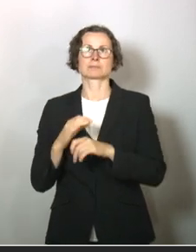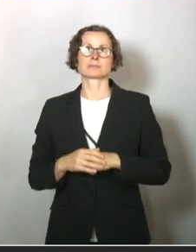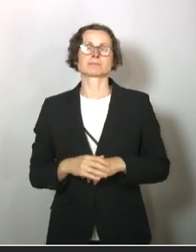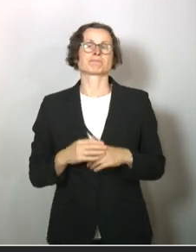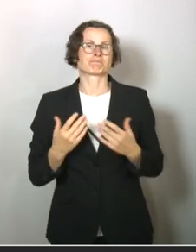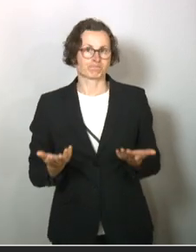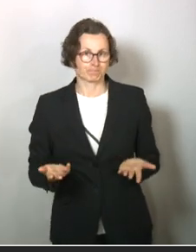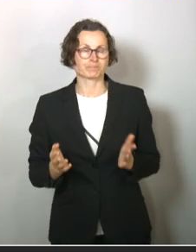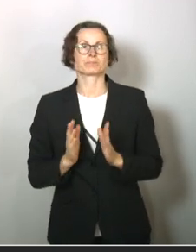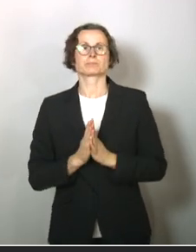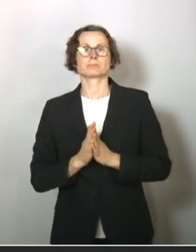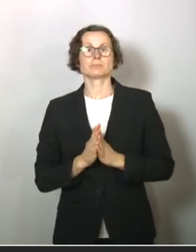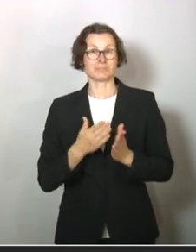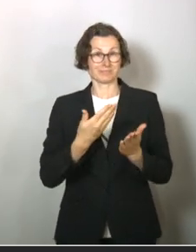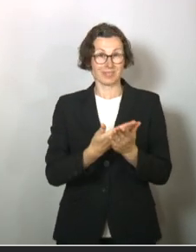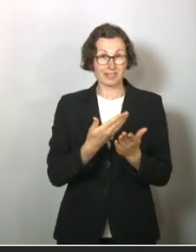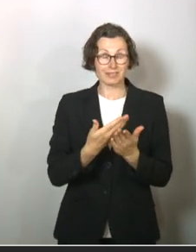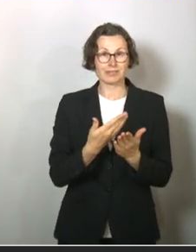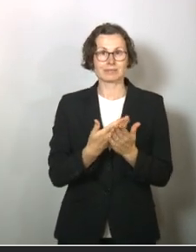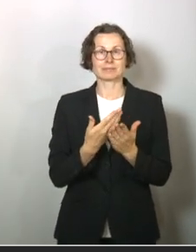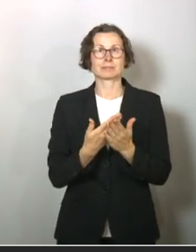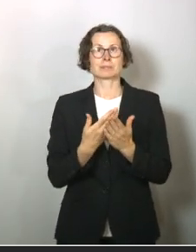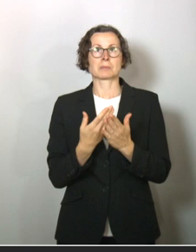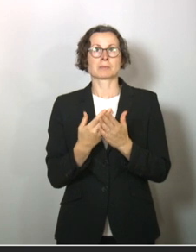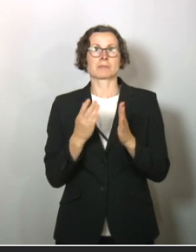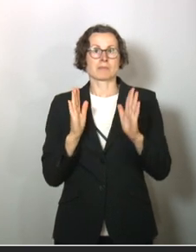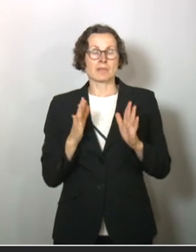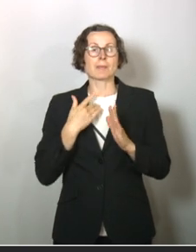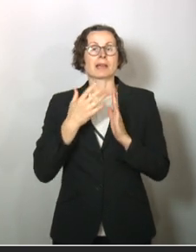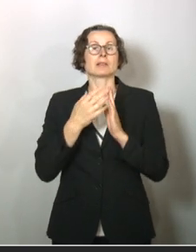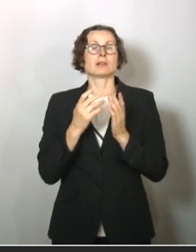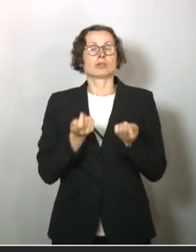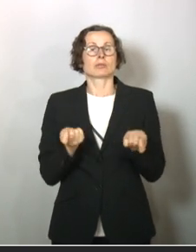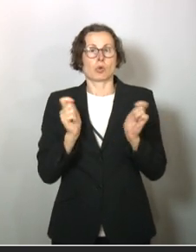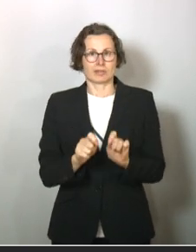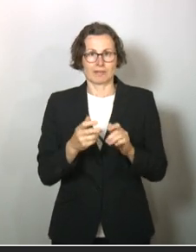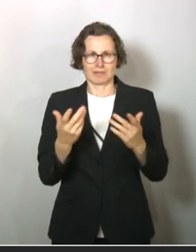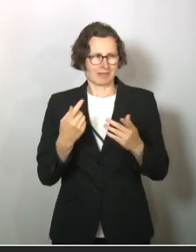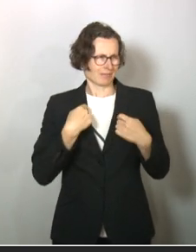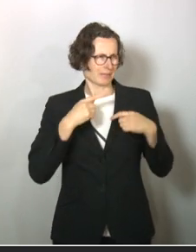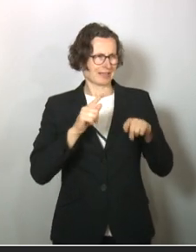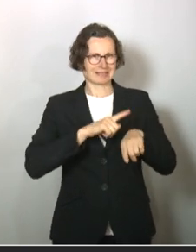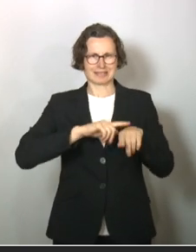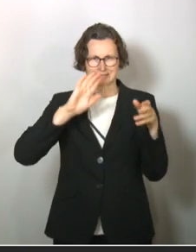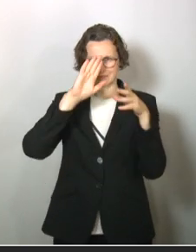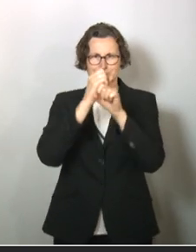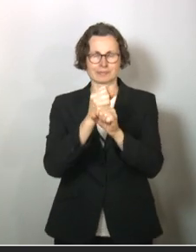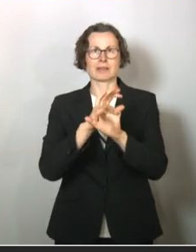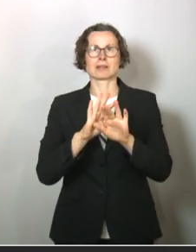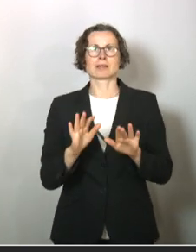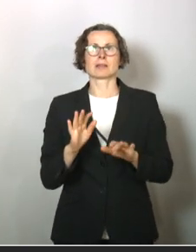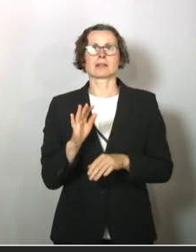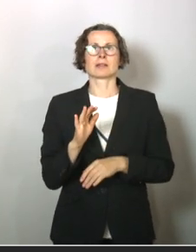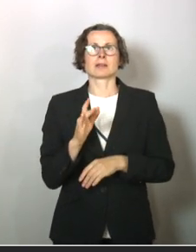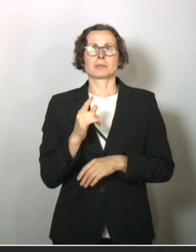So, jetzt daraus ist meines Erachtens folgender Schluss zu ziehen. Ich muss mich ja hier sehr fokussieren, damit